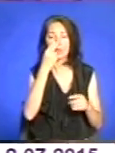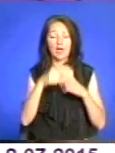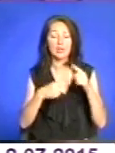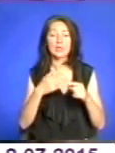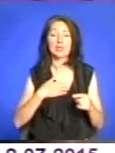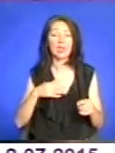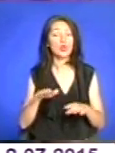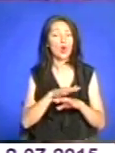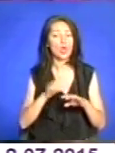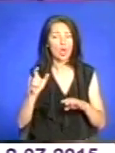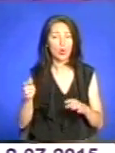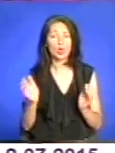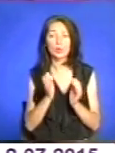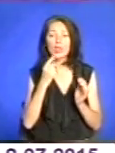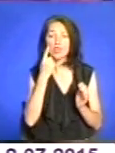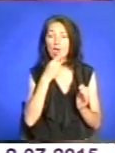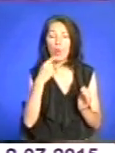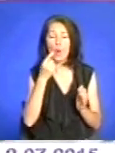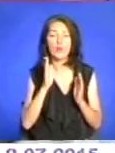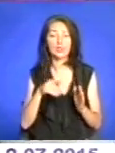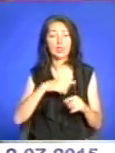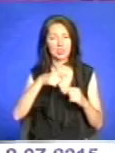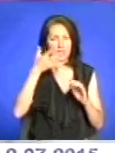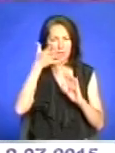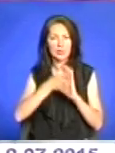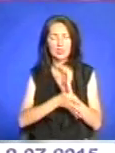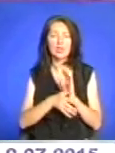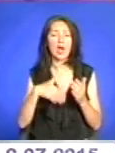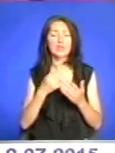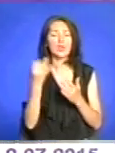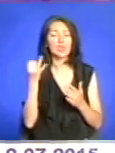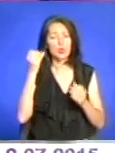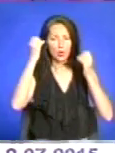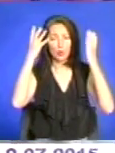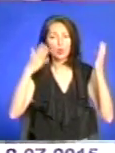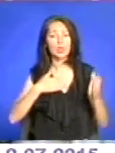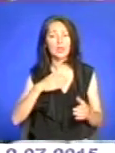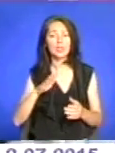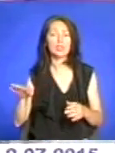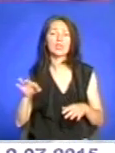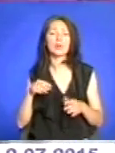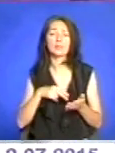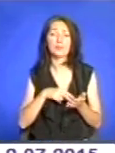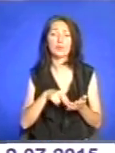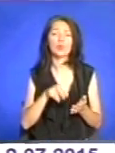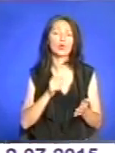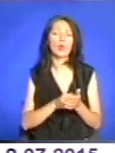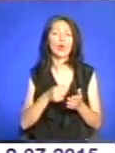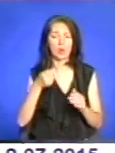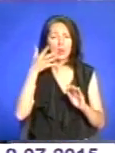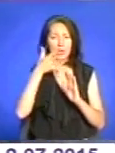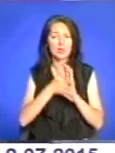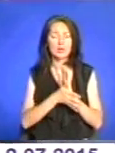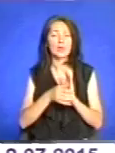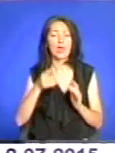народу і збереження мови. Адже тільки через пізнання своєї історії та культури наші діти прийдуть до усвідомлення мети й завдань,